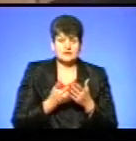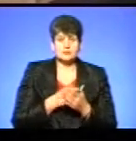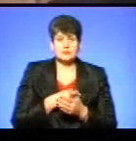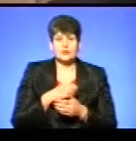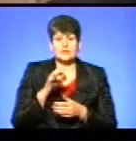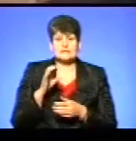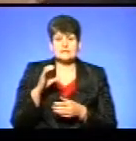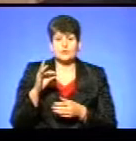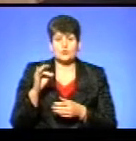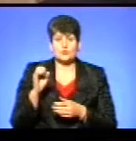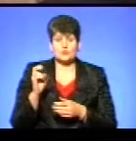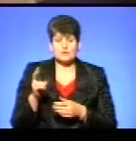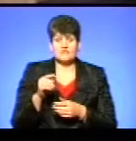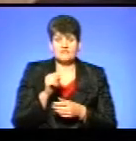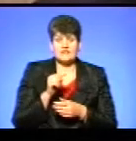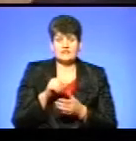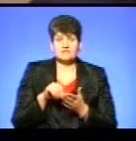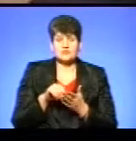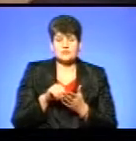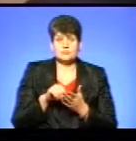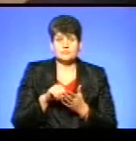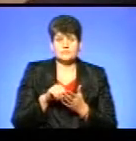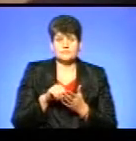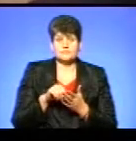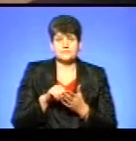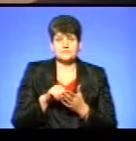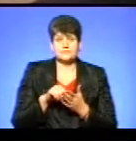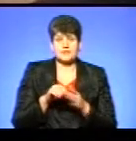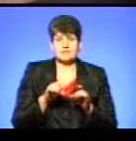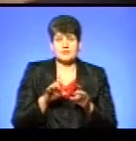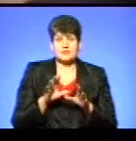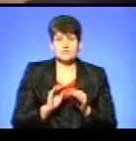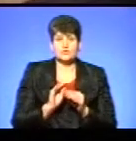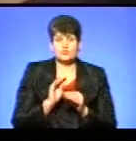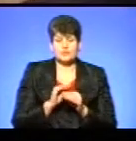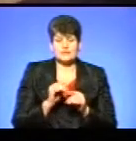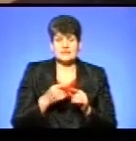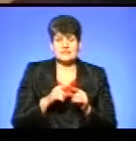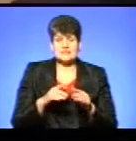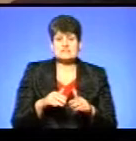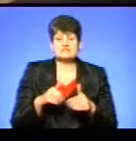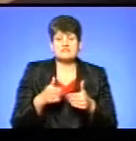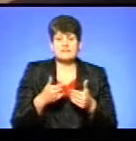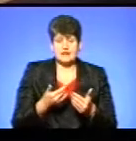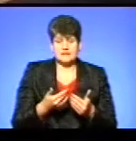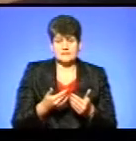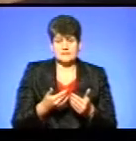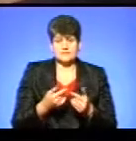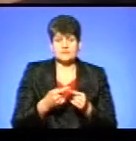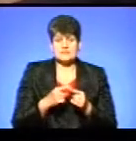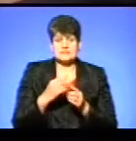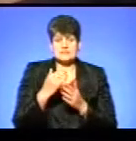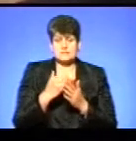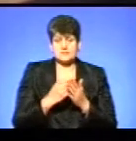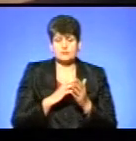Олег Сиротюк, він виступив і вирішив доповнити це звернення, щоб в цей список